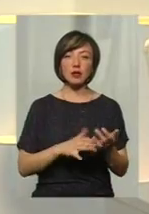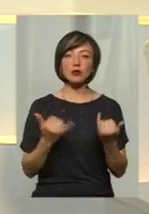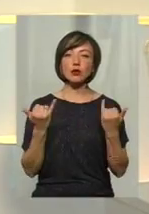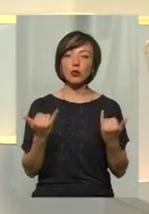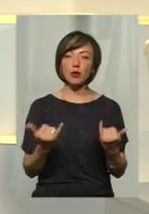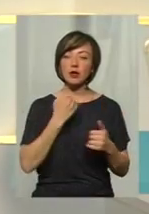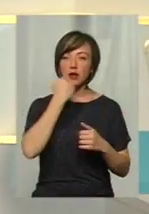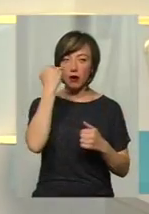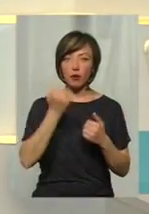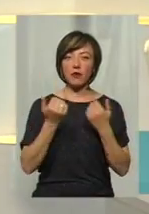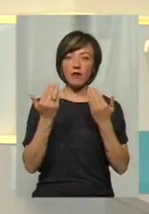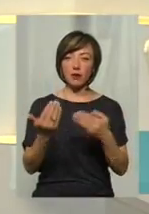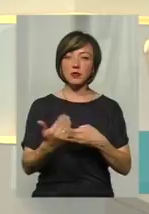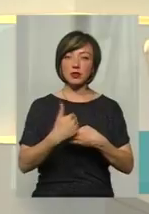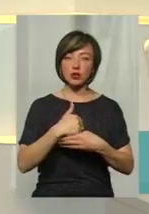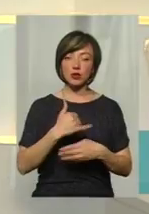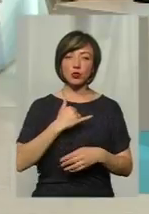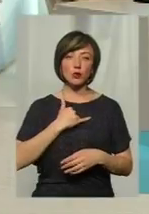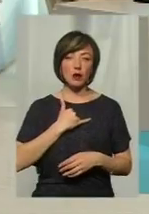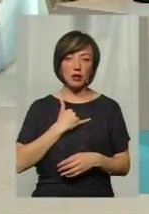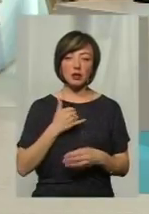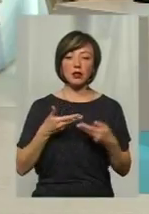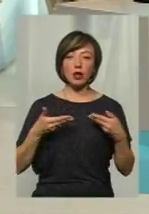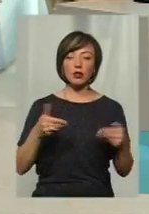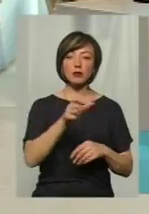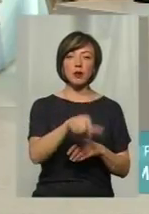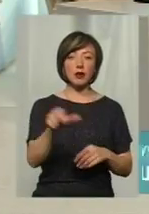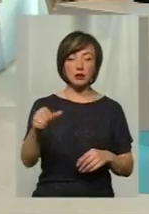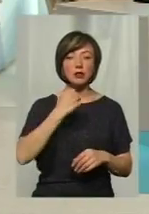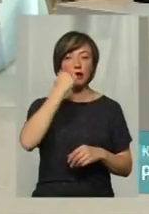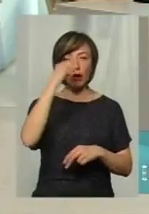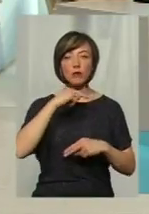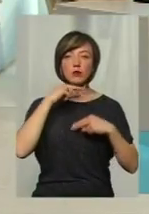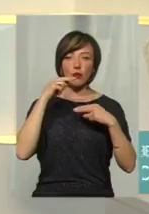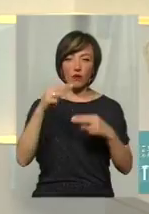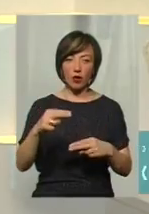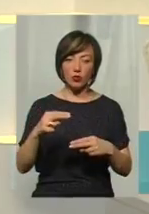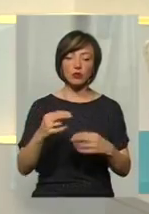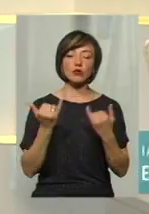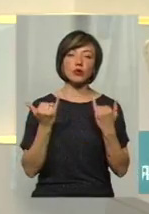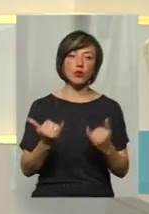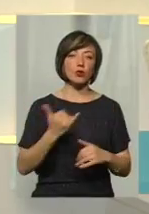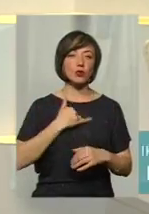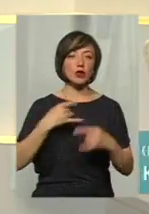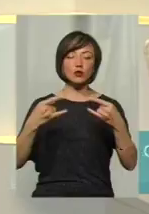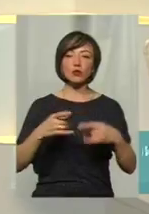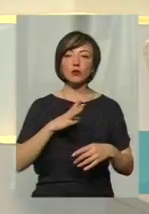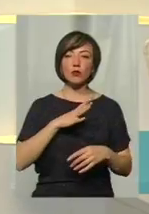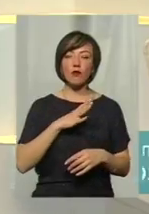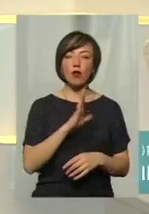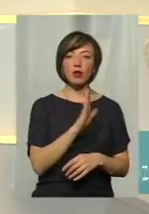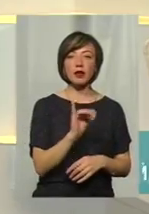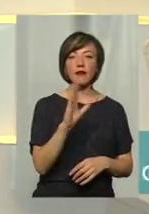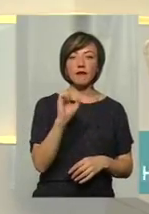Сьогодні дякую вам за те, що завітали у студії. Нашим глядачам дякуємо за увагу. Сьогодні в нашій студії був Володимир